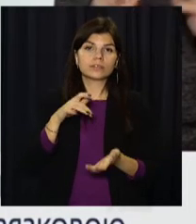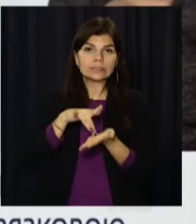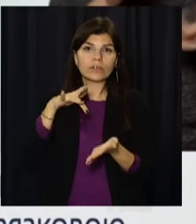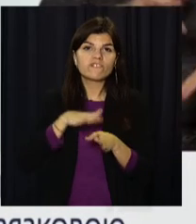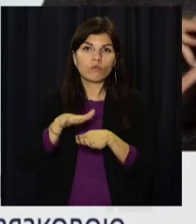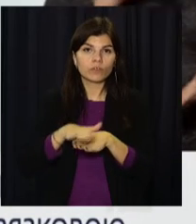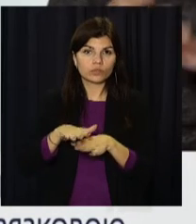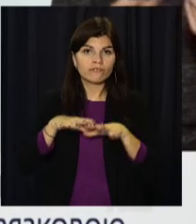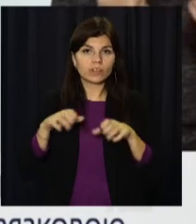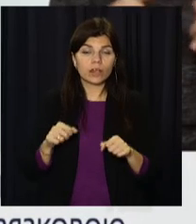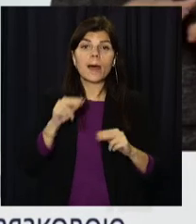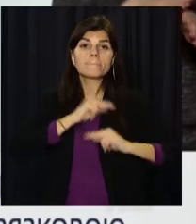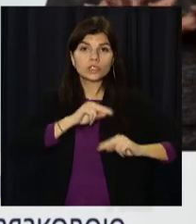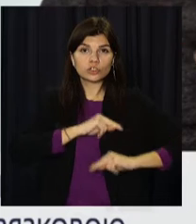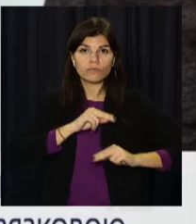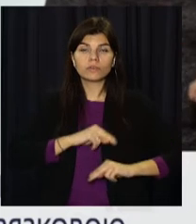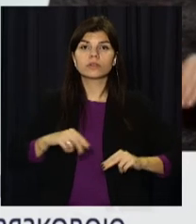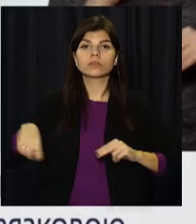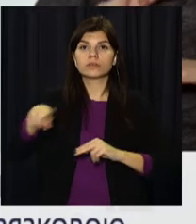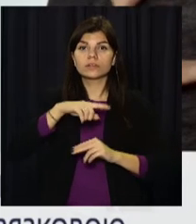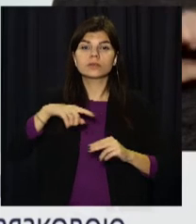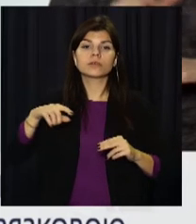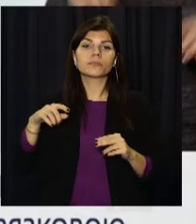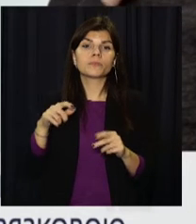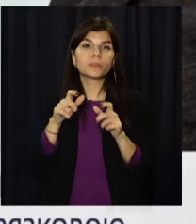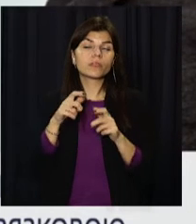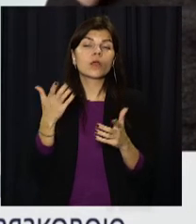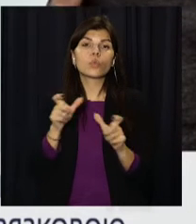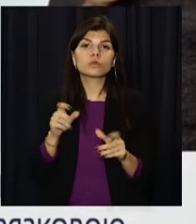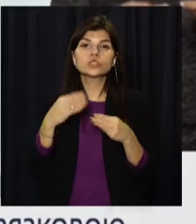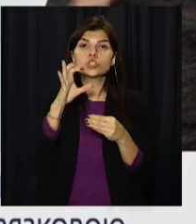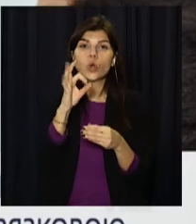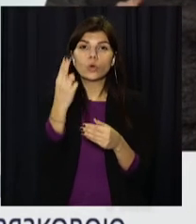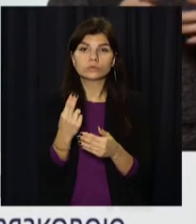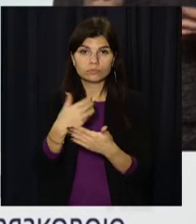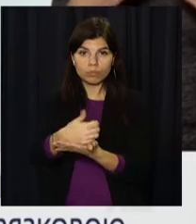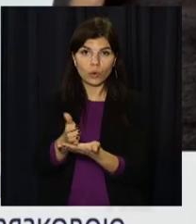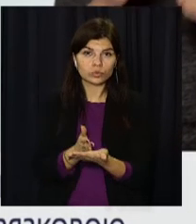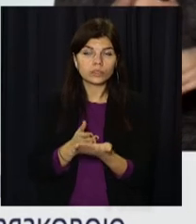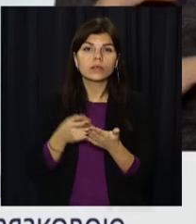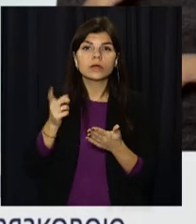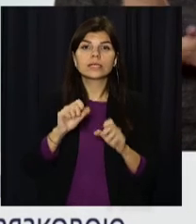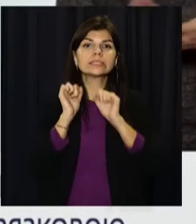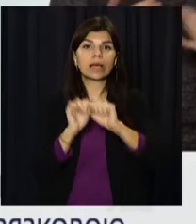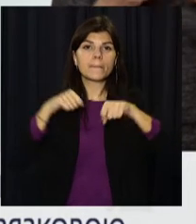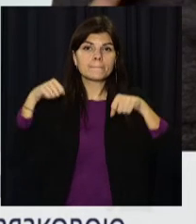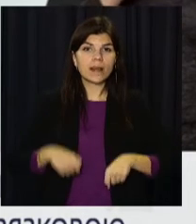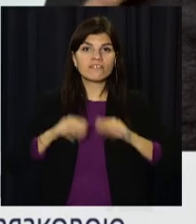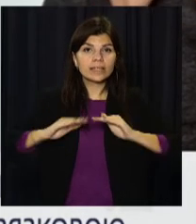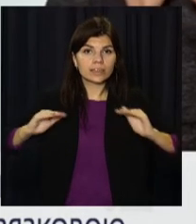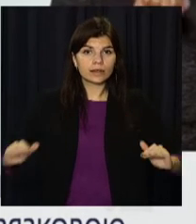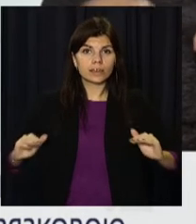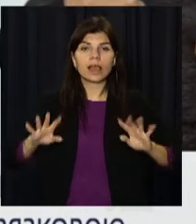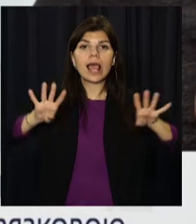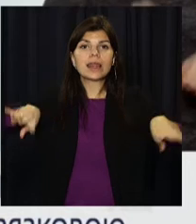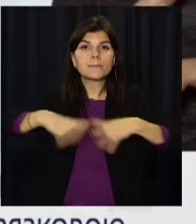виконавчої влади. Працівників установ та закладів, що надають соціальні послуги. Закладів захисту прав дітей,